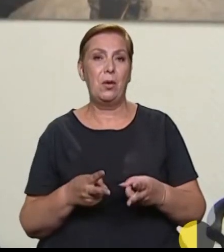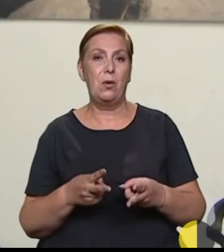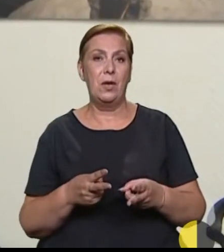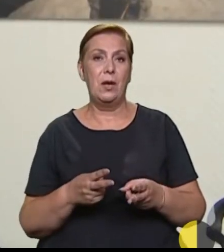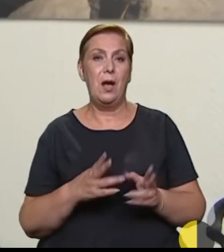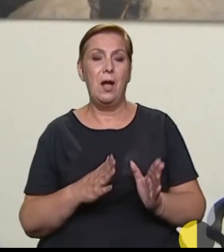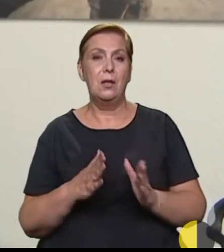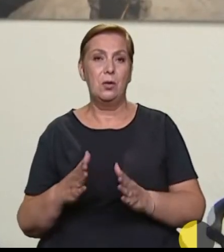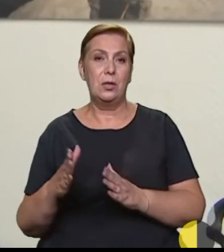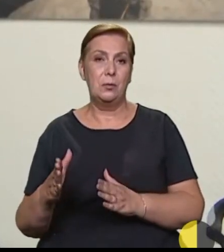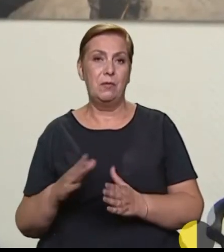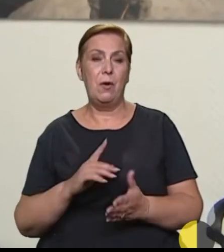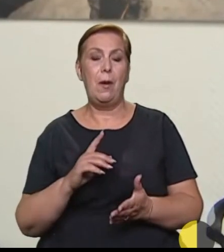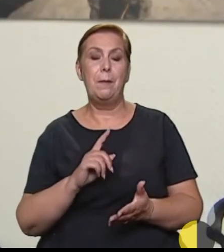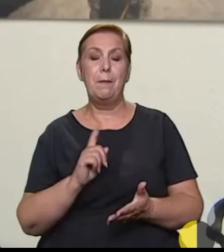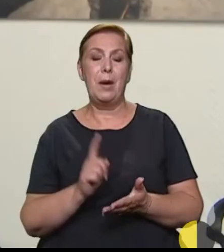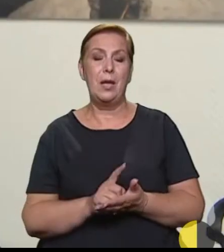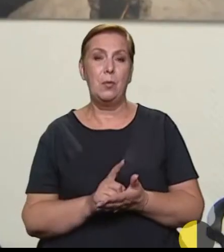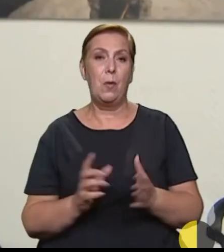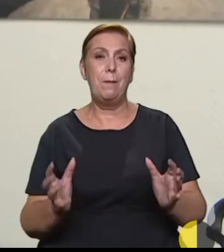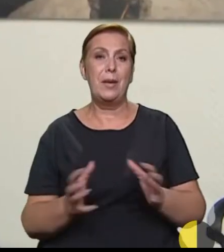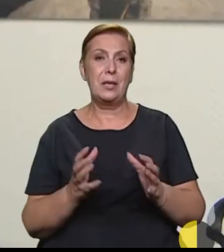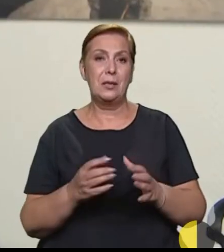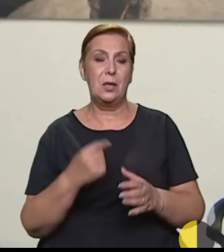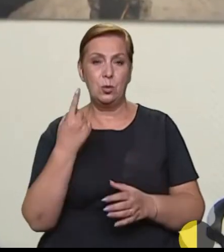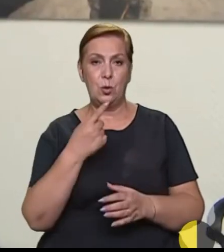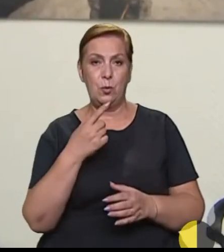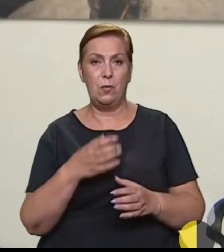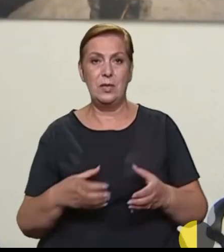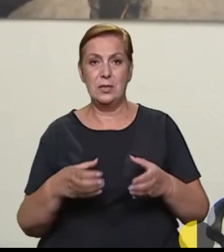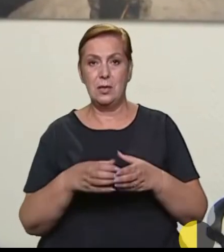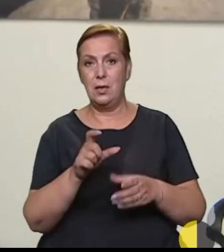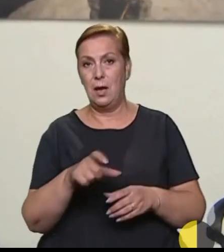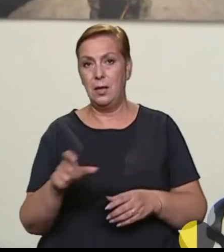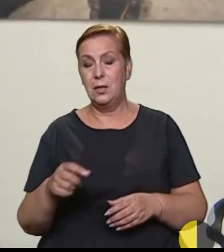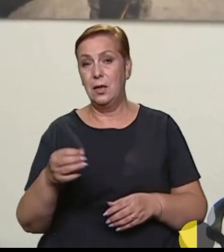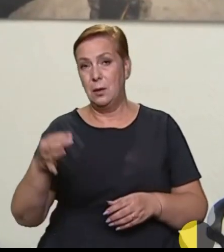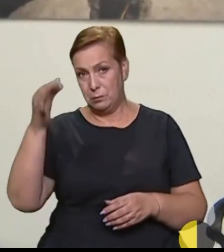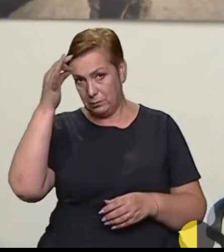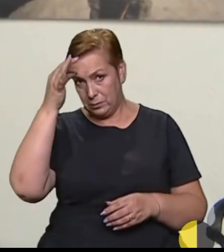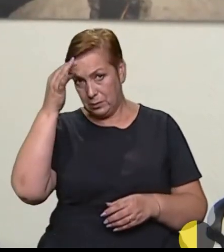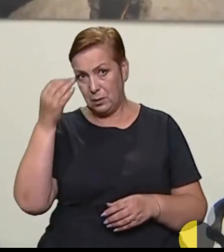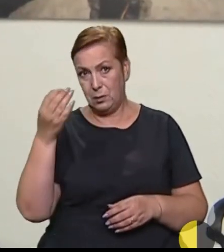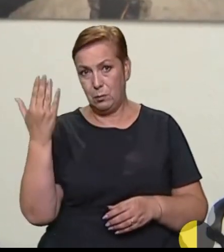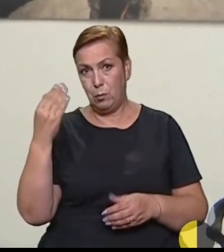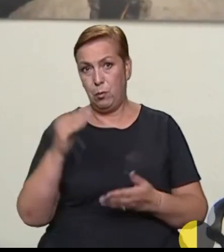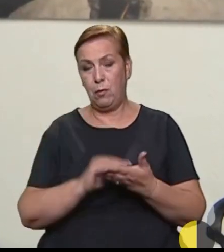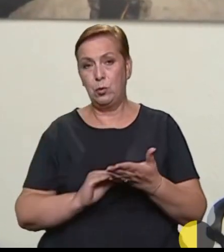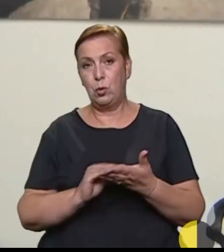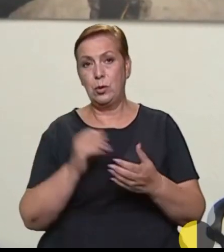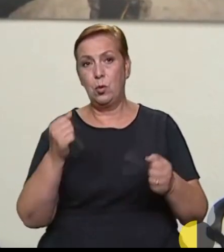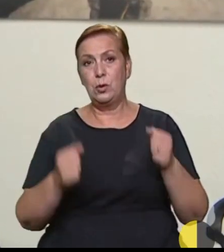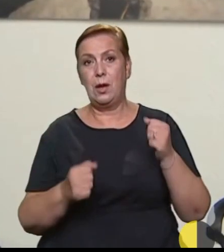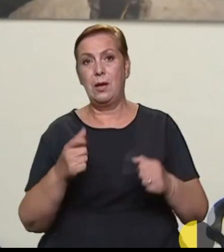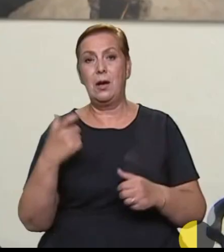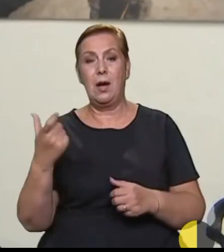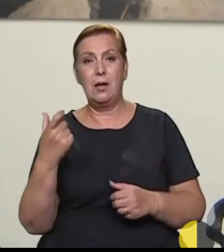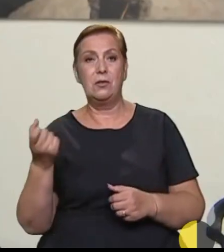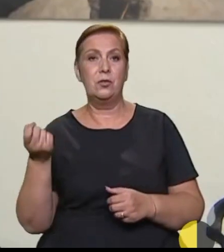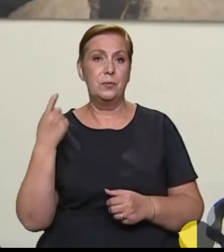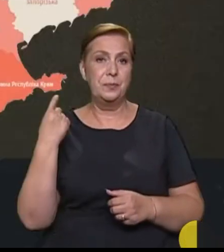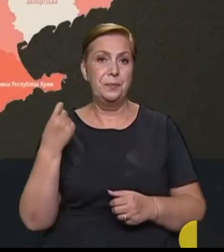ми маємо берегти особовий склад. пам'ятаємо ті удари, повторні удари і Харківщини, і Одещини.